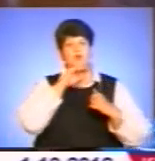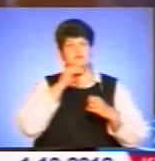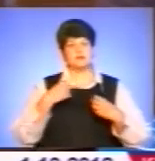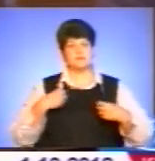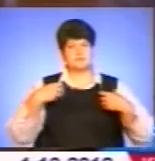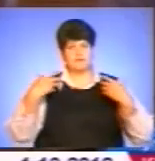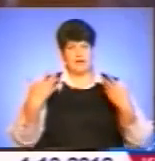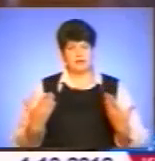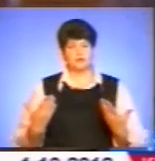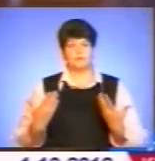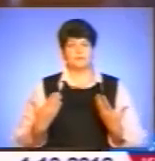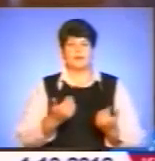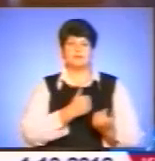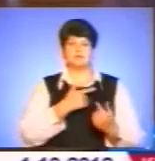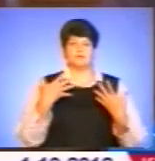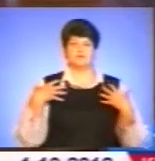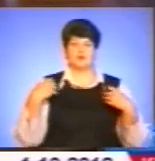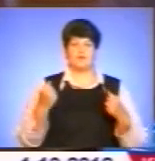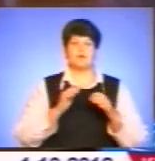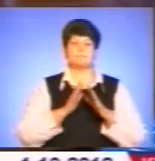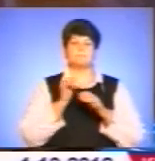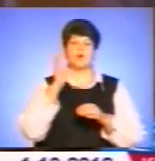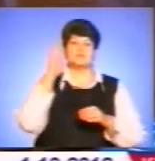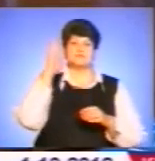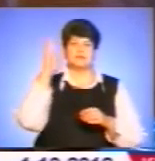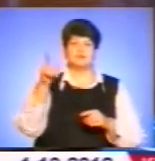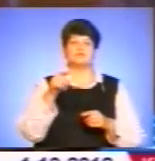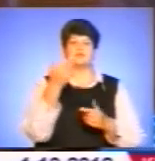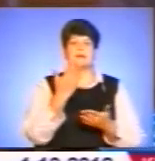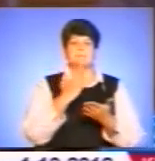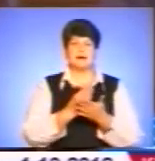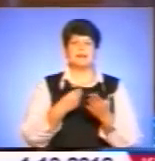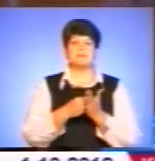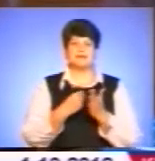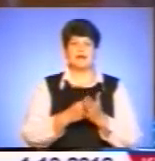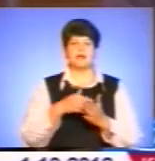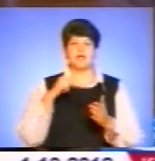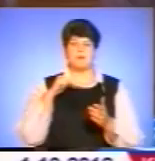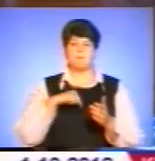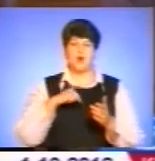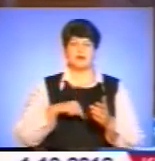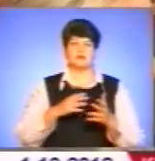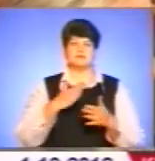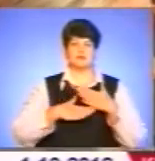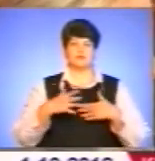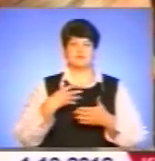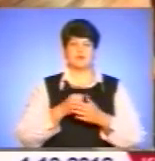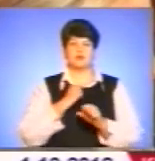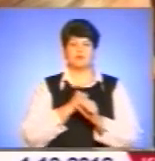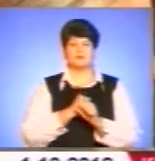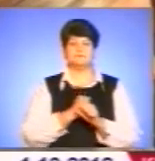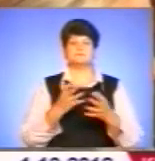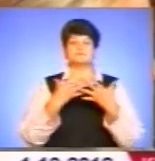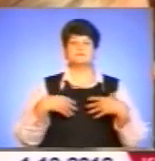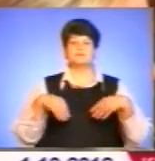святом. Бажаємо їм здоров'я, процвітання, щоб вони мали матеріальне і моральне задоволення своєї роботи. До сімейного